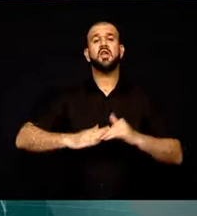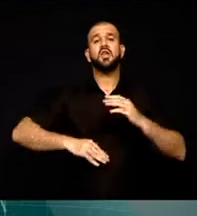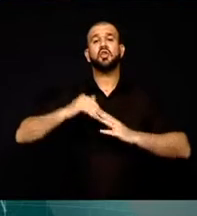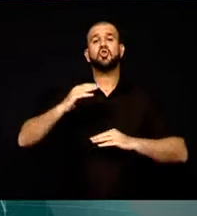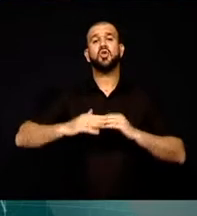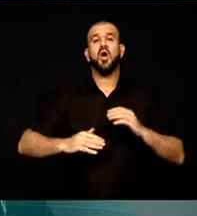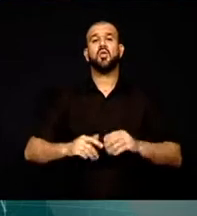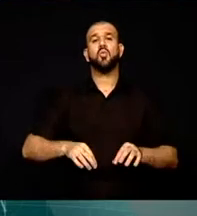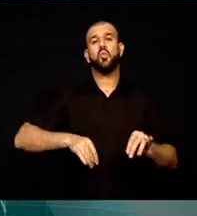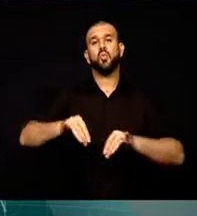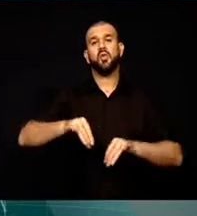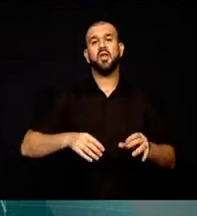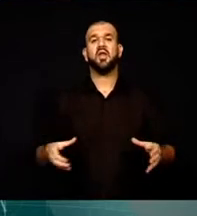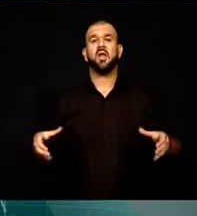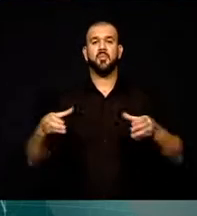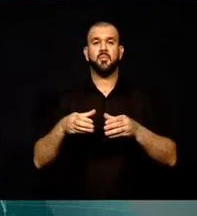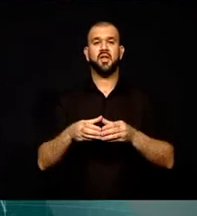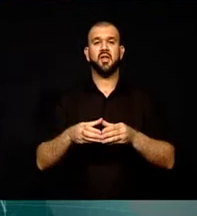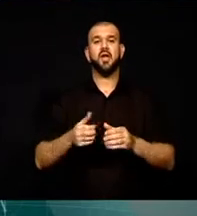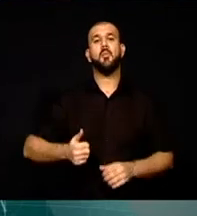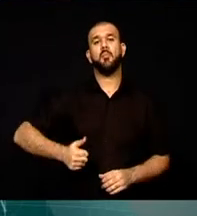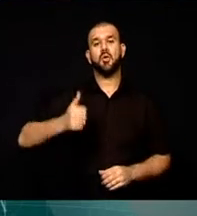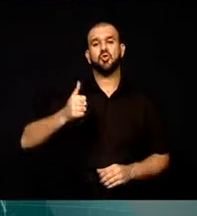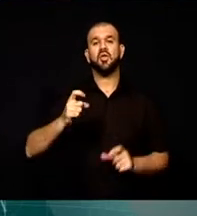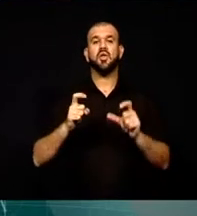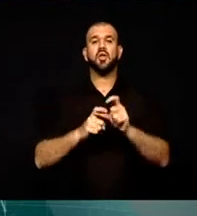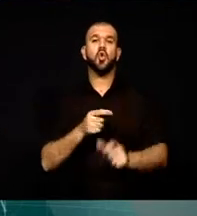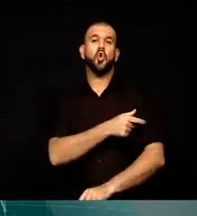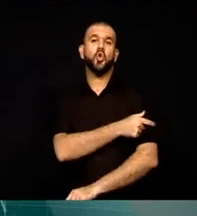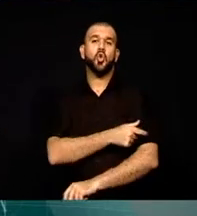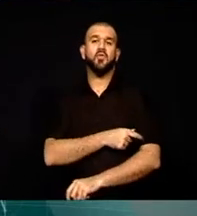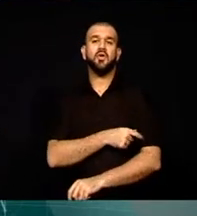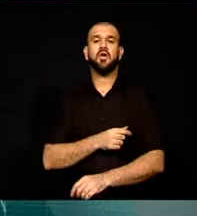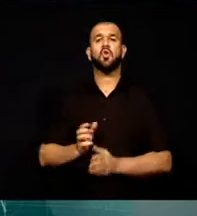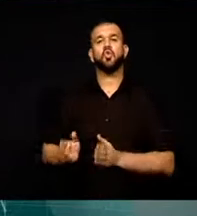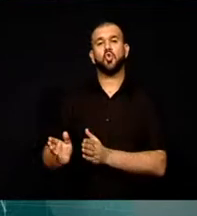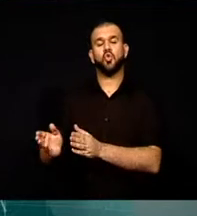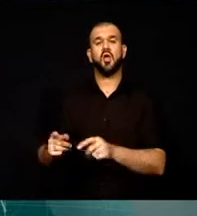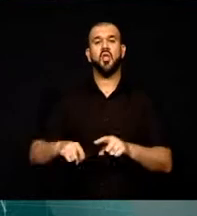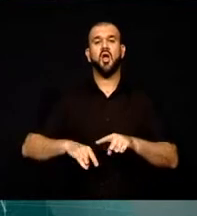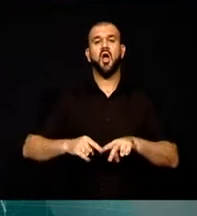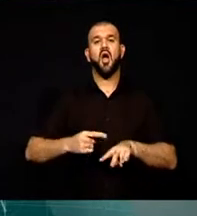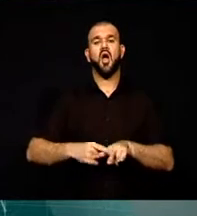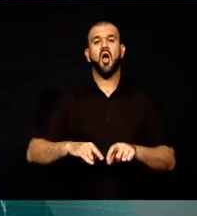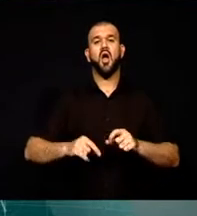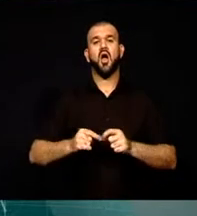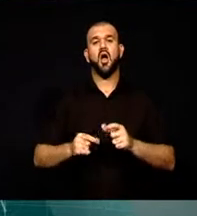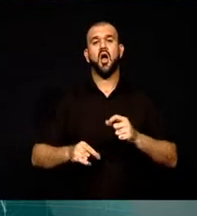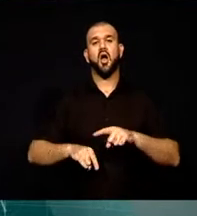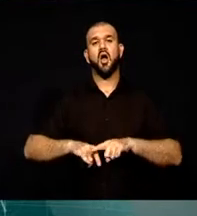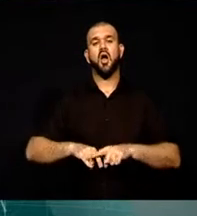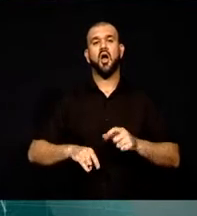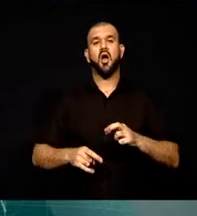Birliği Başkanlığı görevini de yürüten Abohorlu, Abohorlu İnşaat'ın sahibiydi.